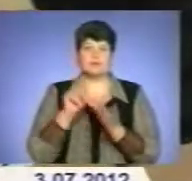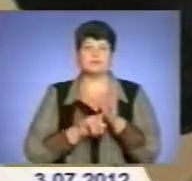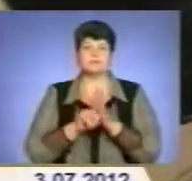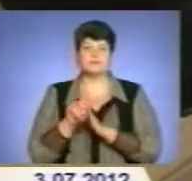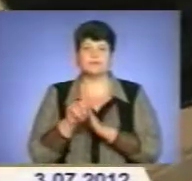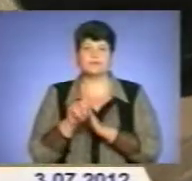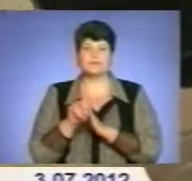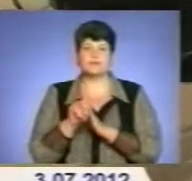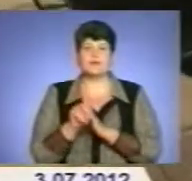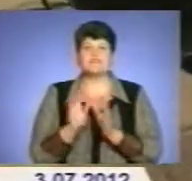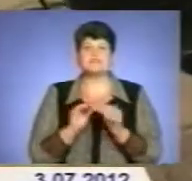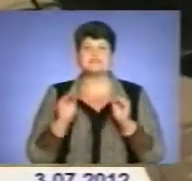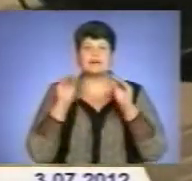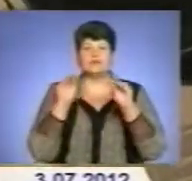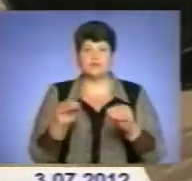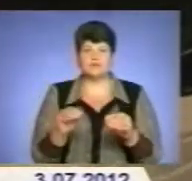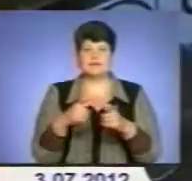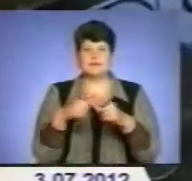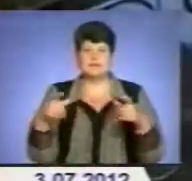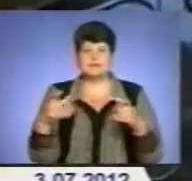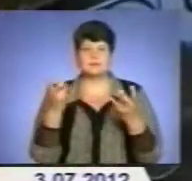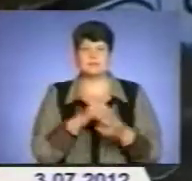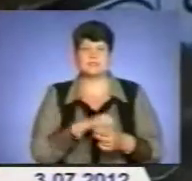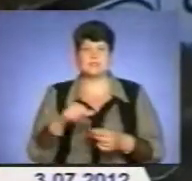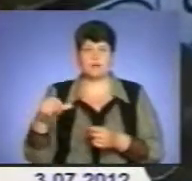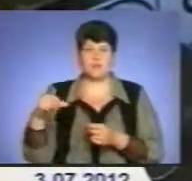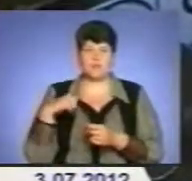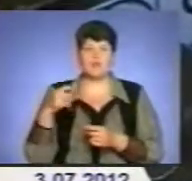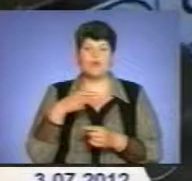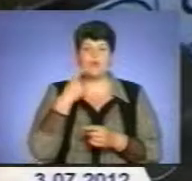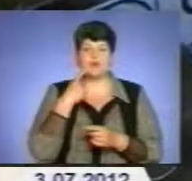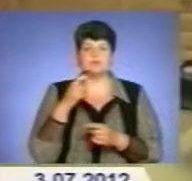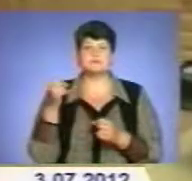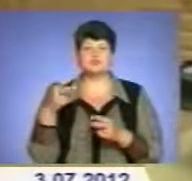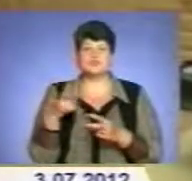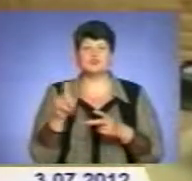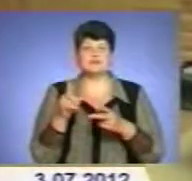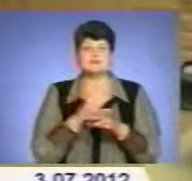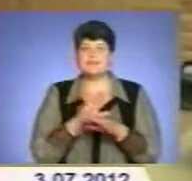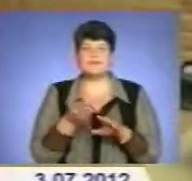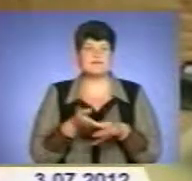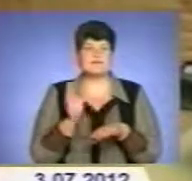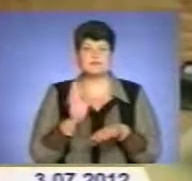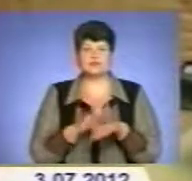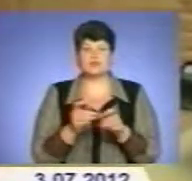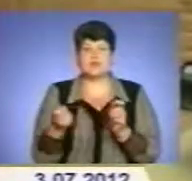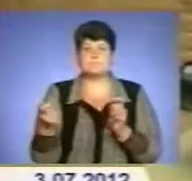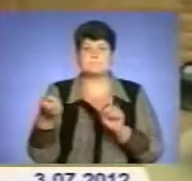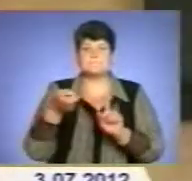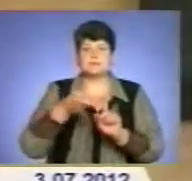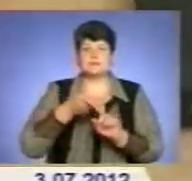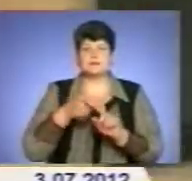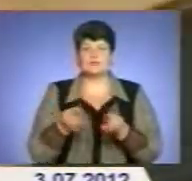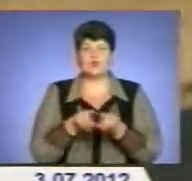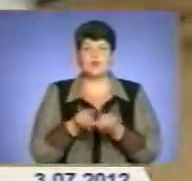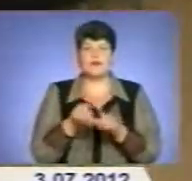Встановлювати ж пристрої українцям доведеться самотужки. Однак фахівці наголошують, це не складніше, аніж приєднати до телевізора звичайну антенну.